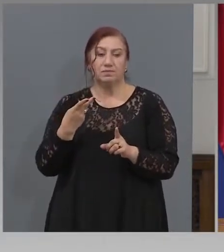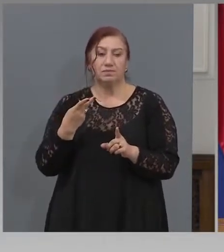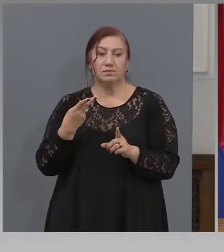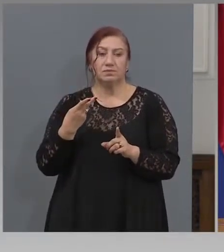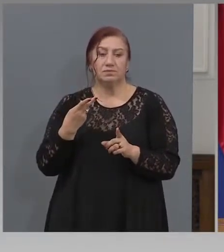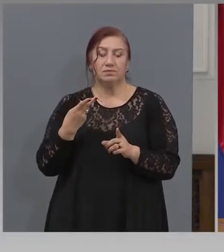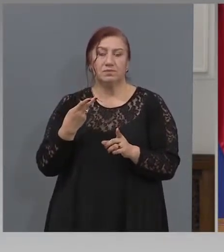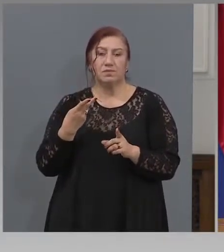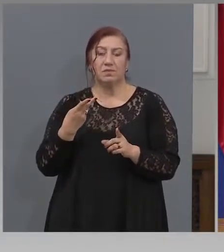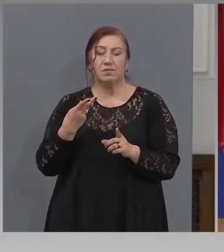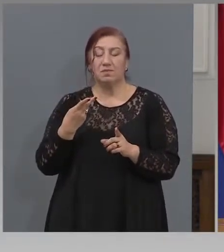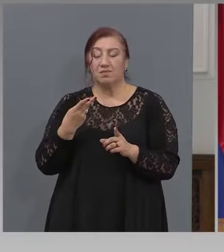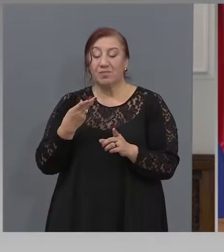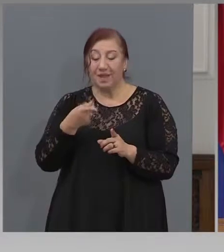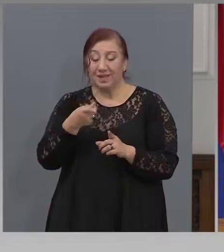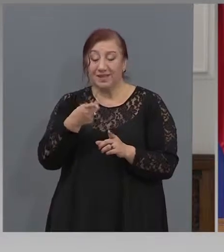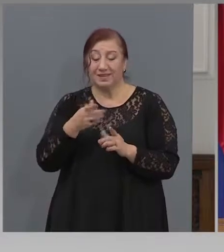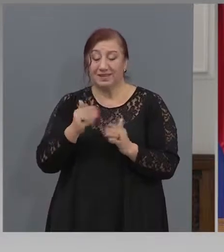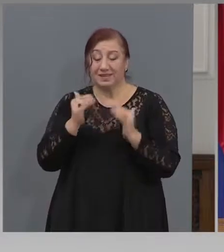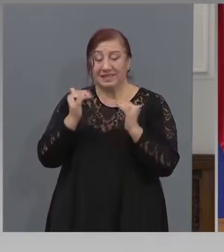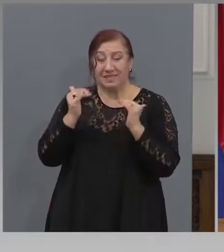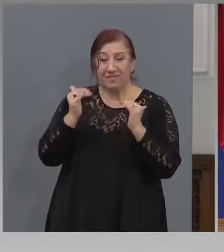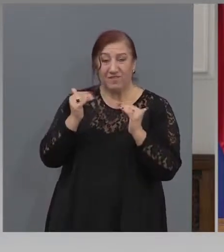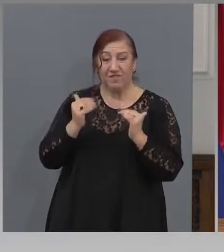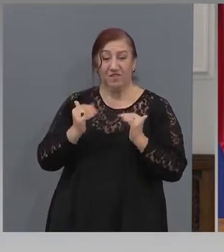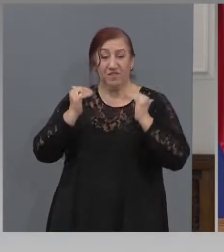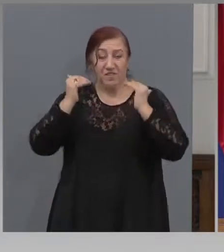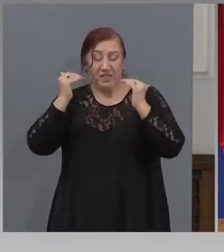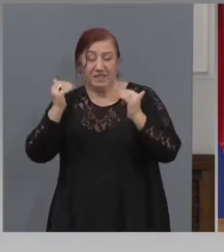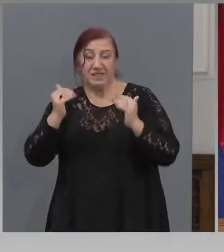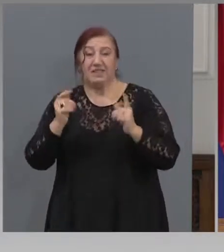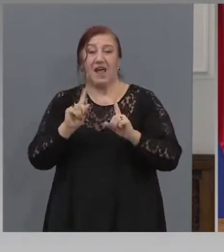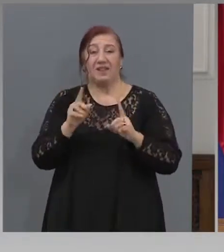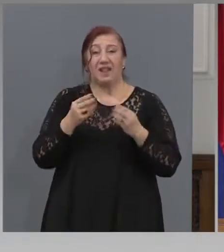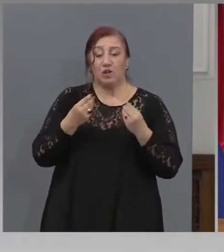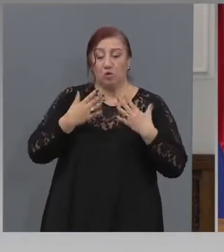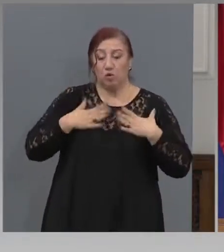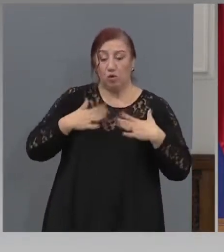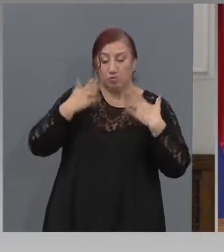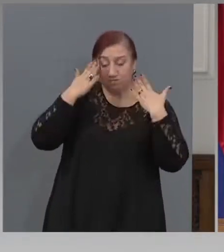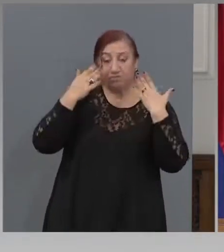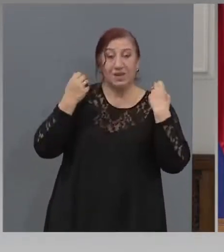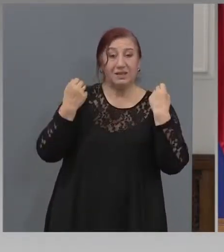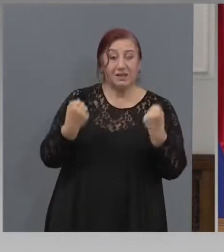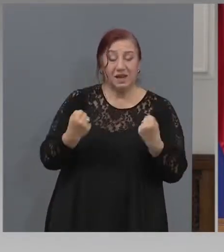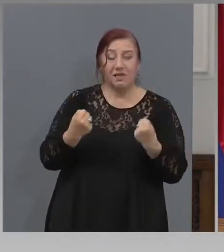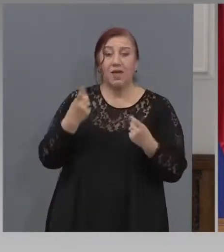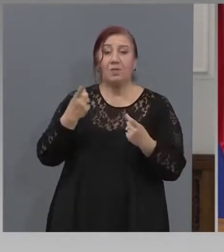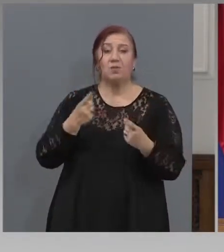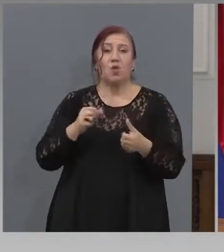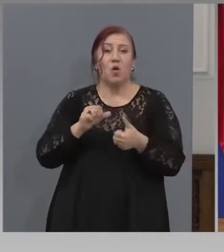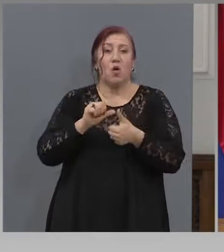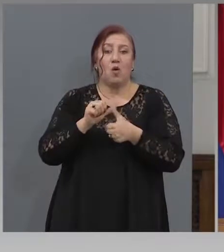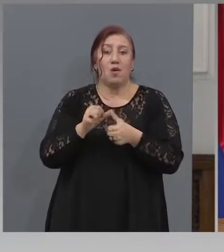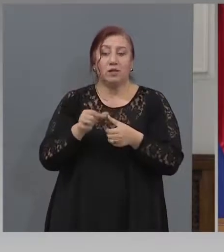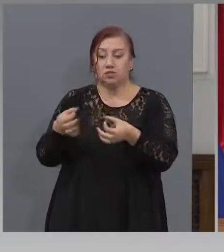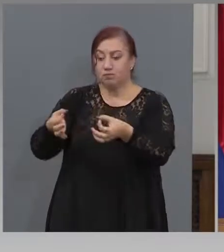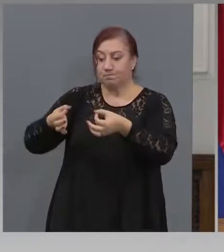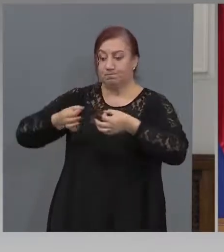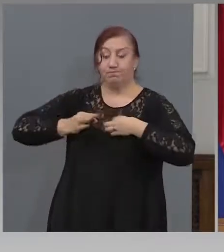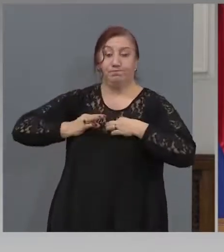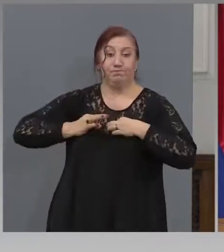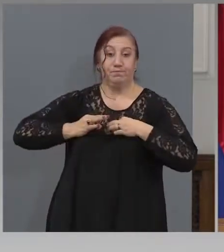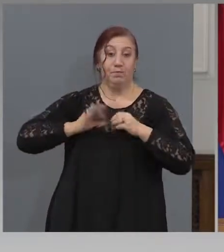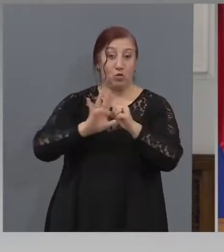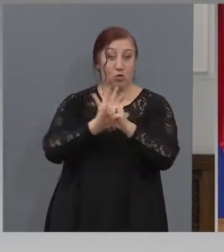недобро здраве или възраст, са веднага много по-лесно язвими, отколкото останалите. За това